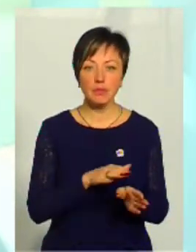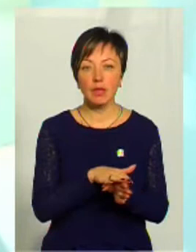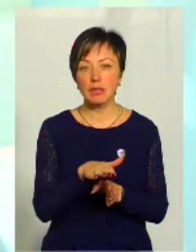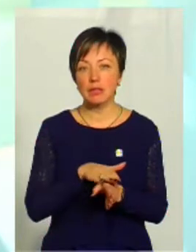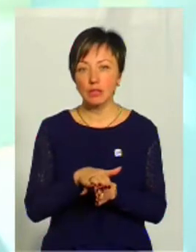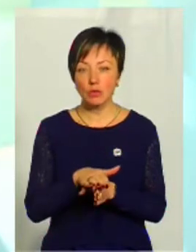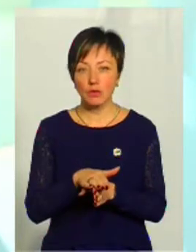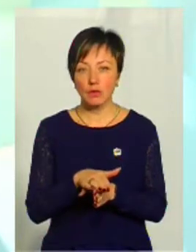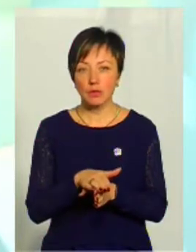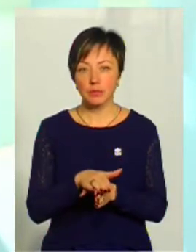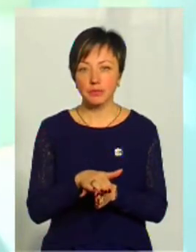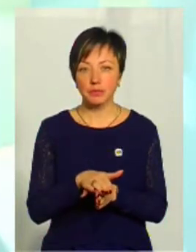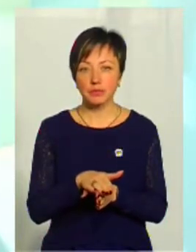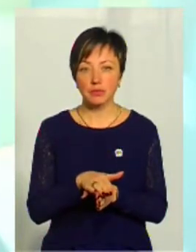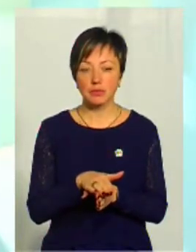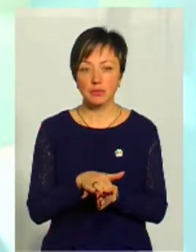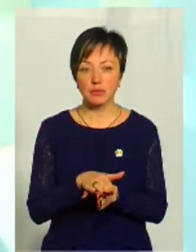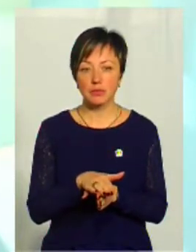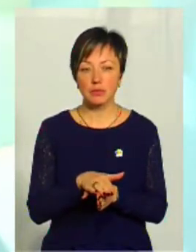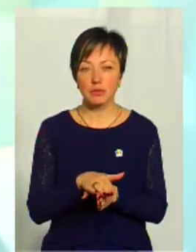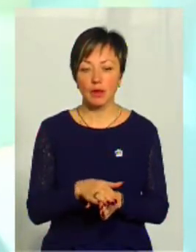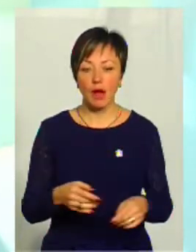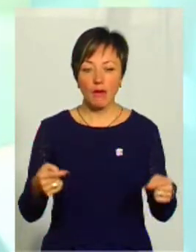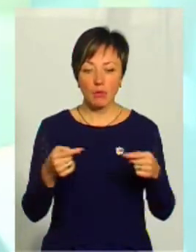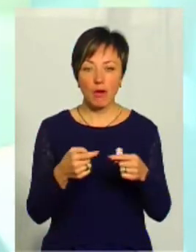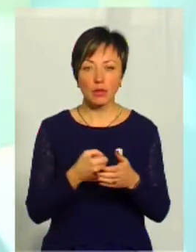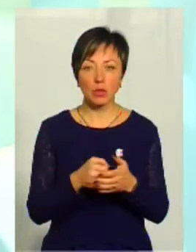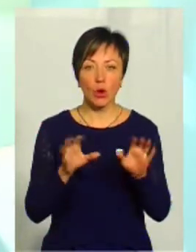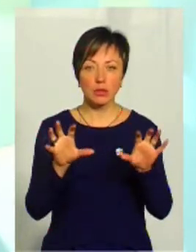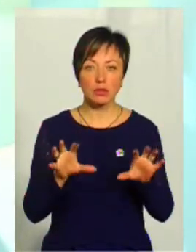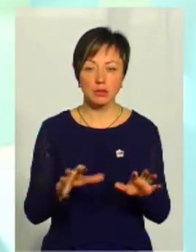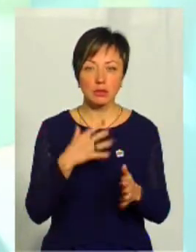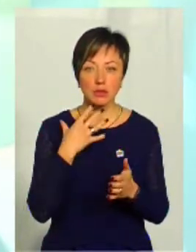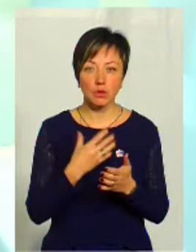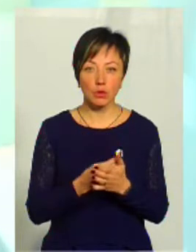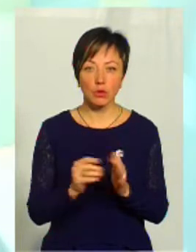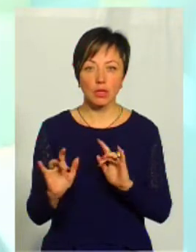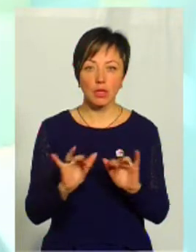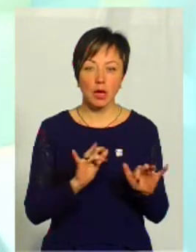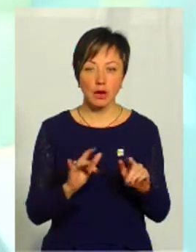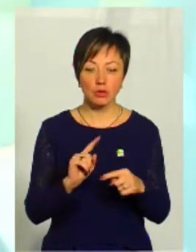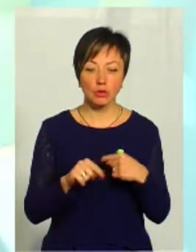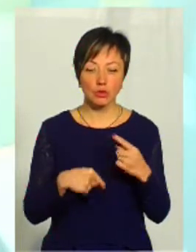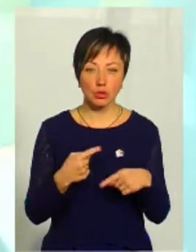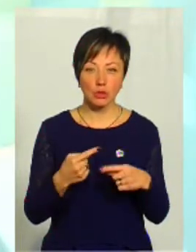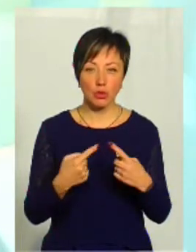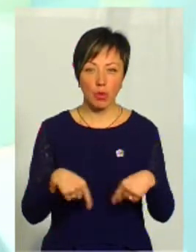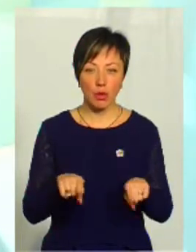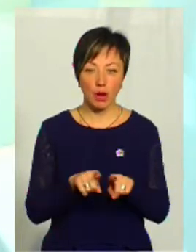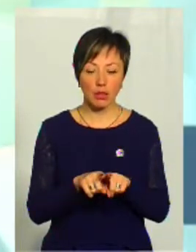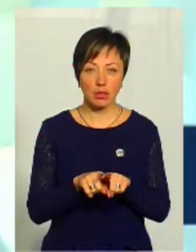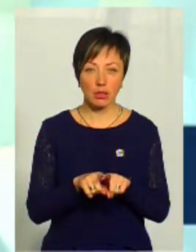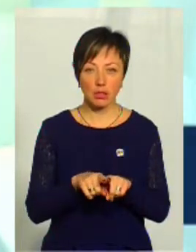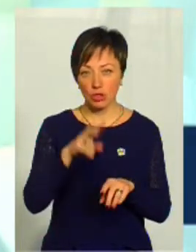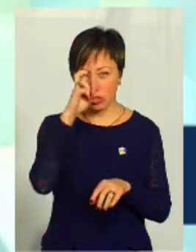здійснювати так само відповідно до законодавства свою діяльність через органи